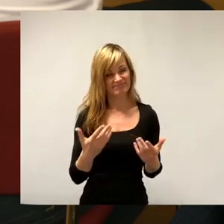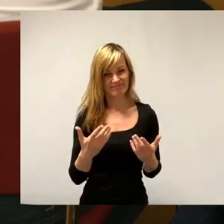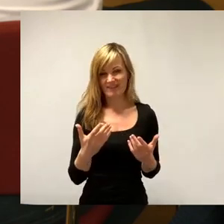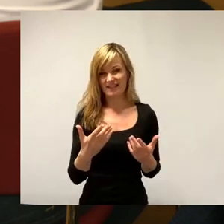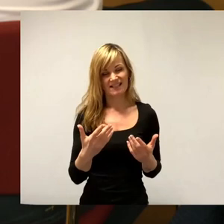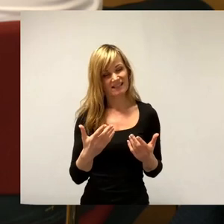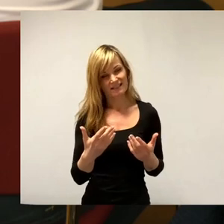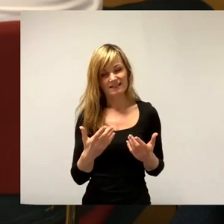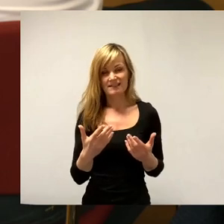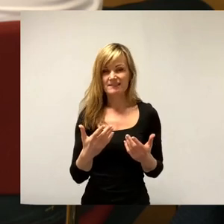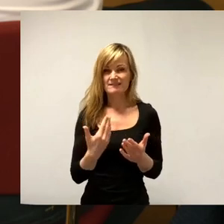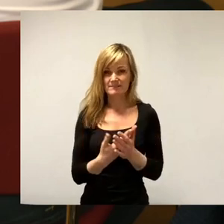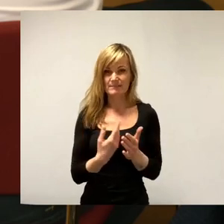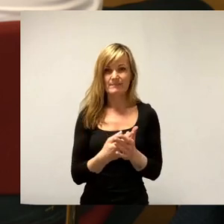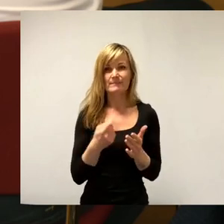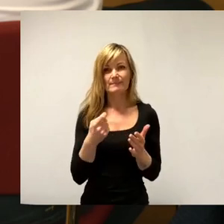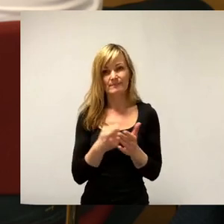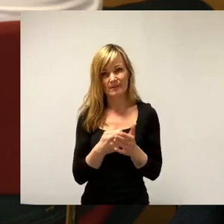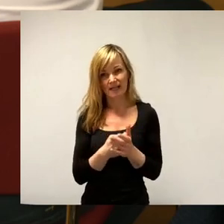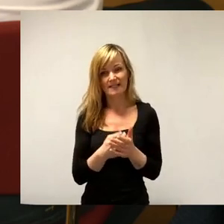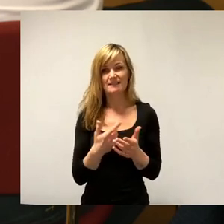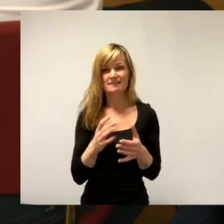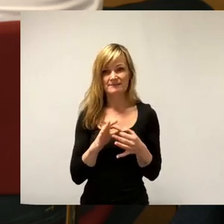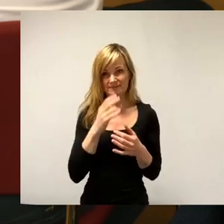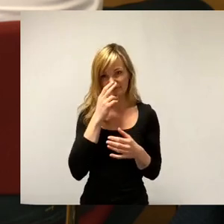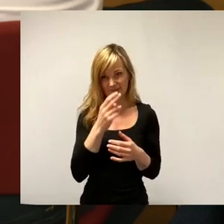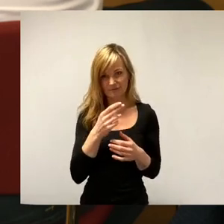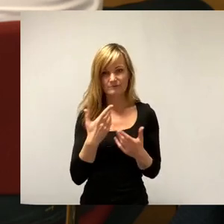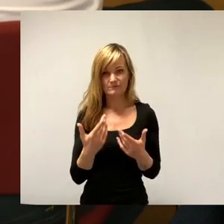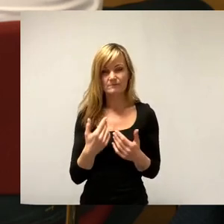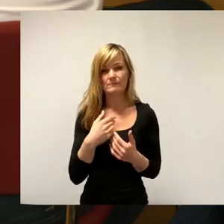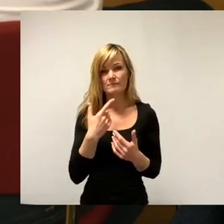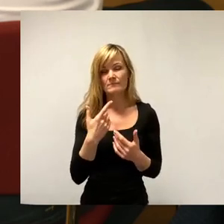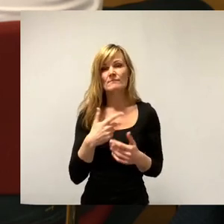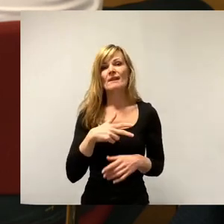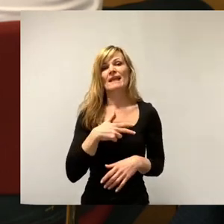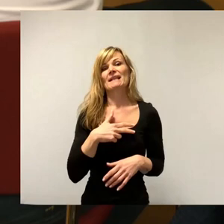die Preise, die wir da auch nehmen, gebunden sein. Also insofern muss man da auch realistisch sein.